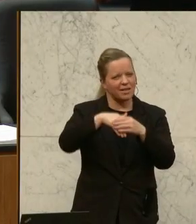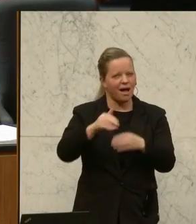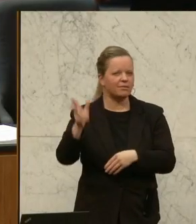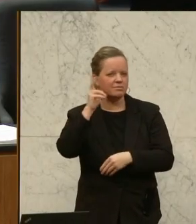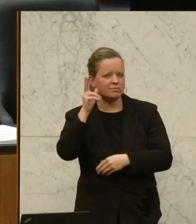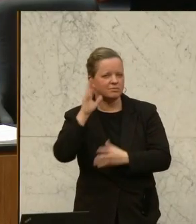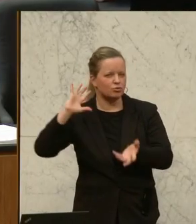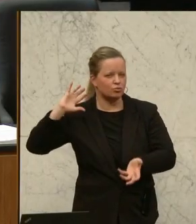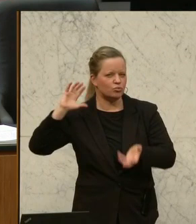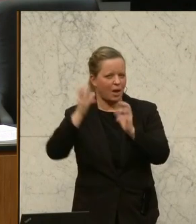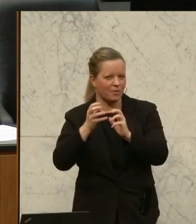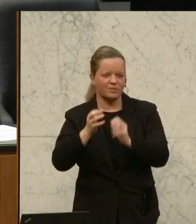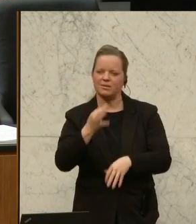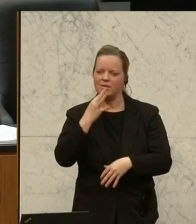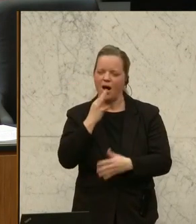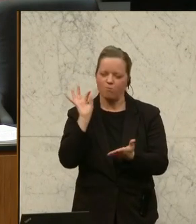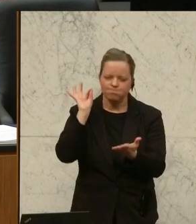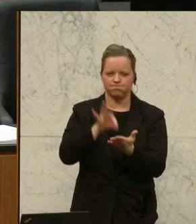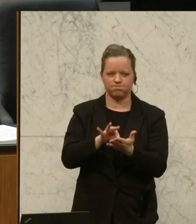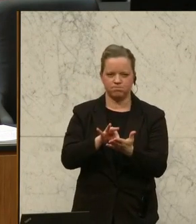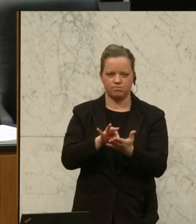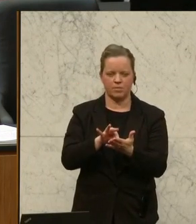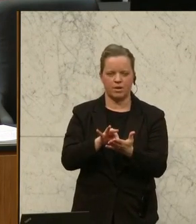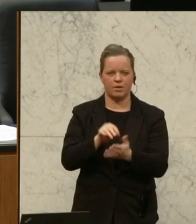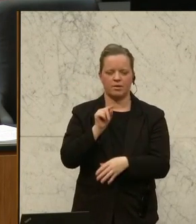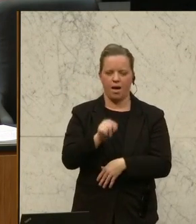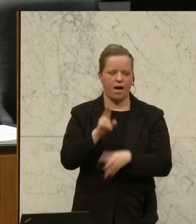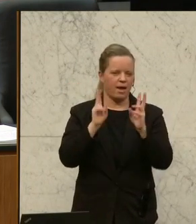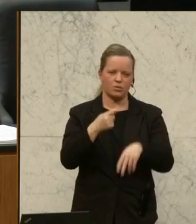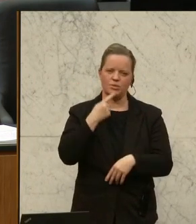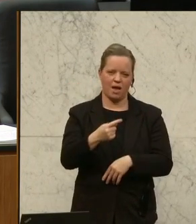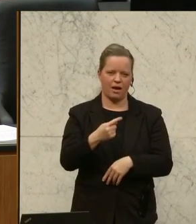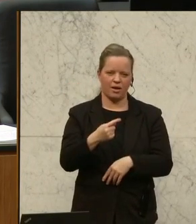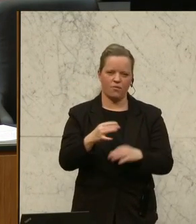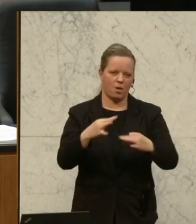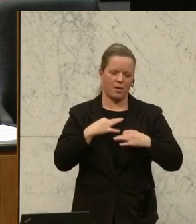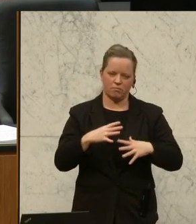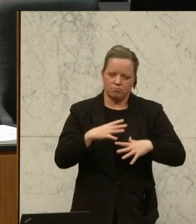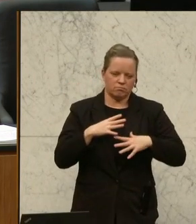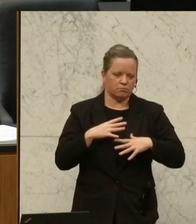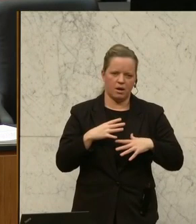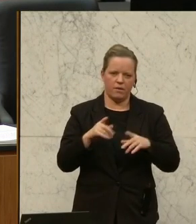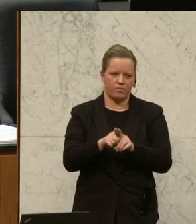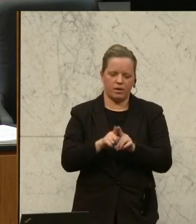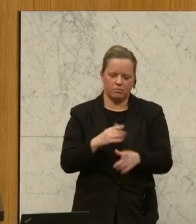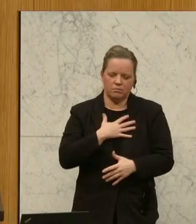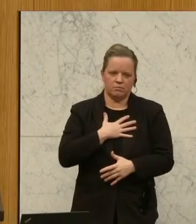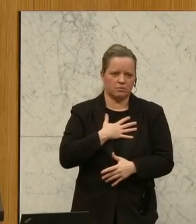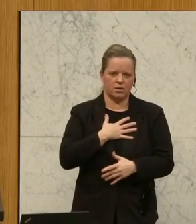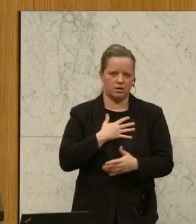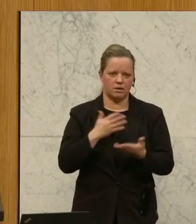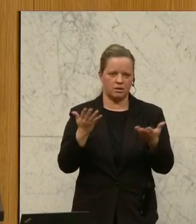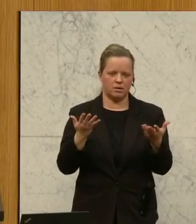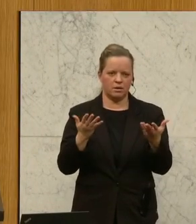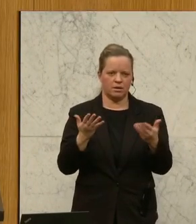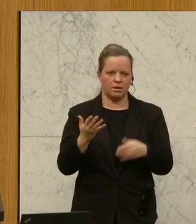gehört habe, wenn man das auf den Punkt bringt, dann kann man nur sagen, es ist eigentlich erschütternd und es ist bestürzend. Sie haben